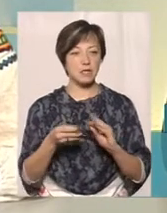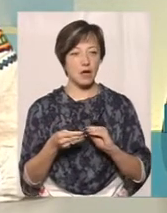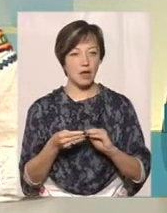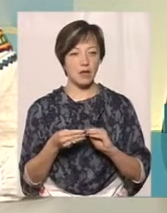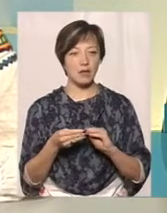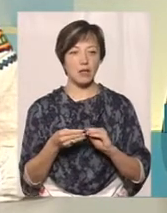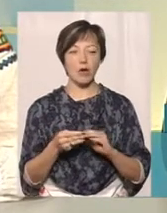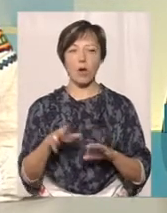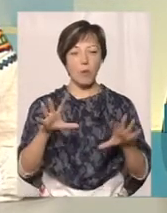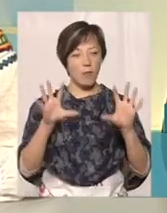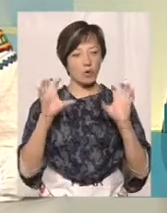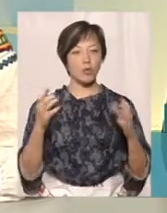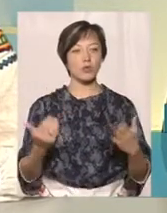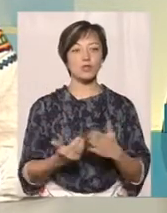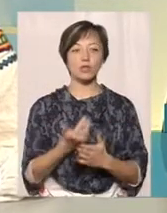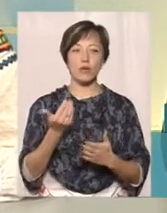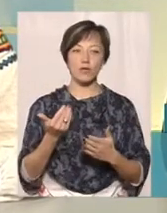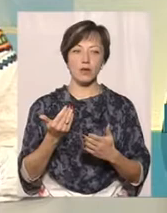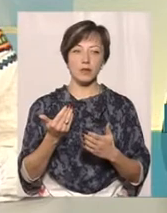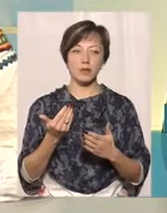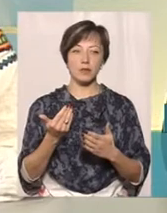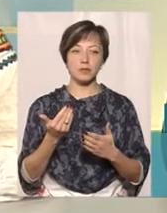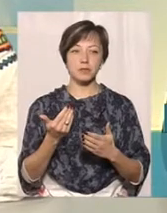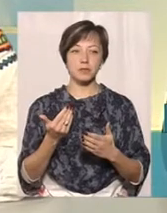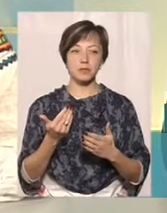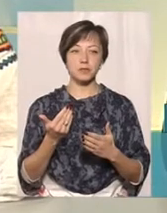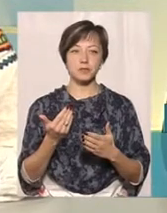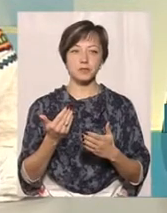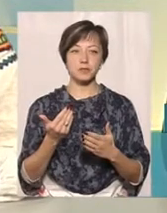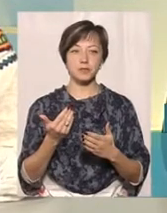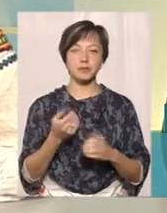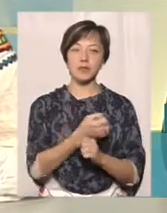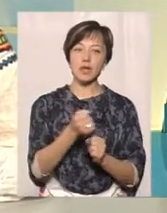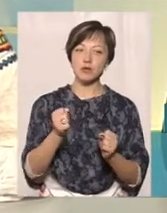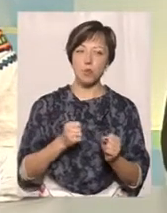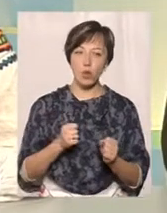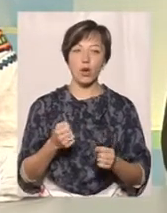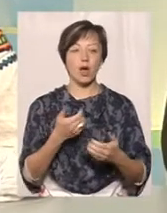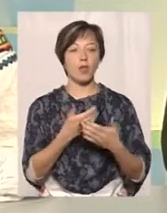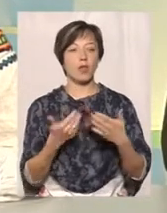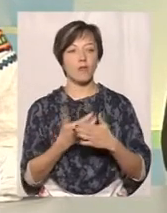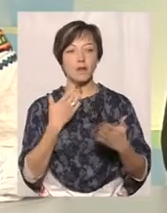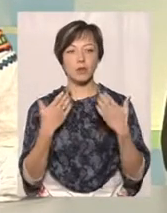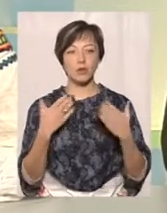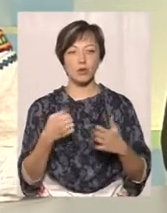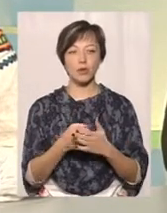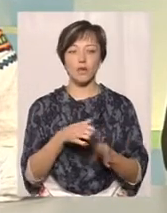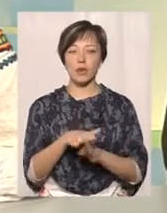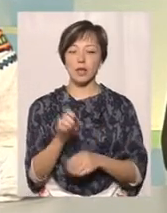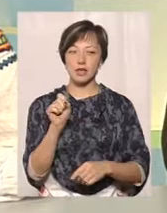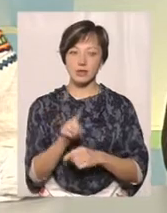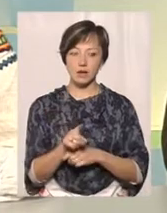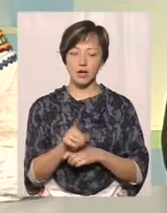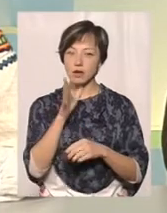опановуються, якісь нова зброя, нові підходи до виконання завдань,